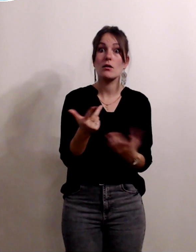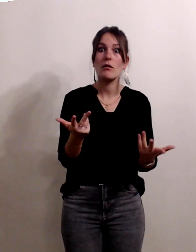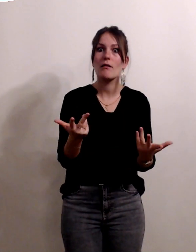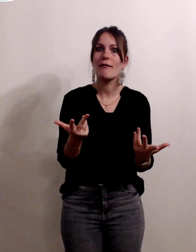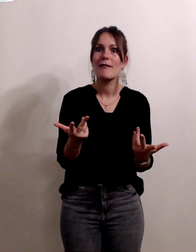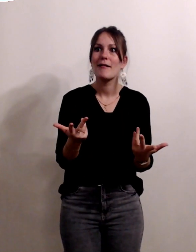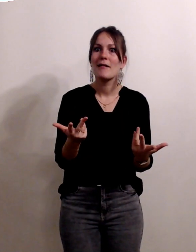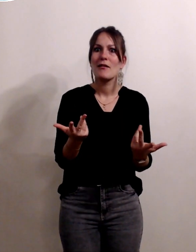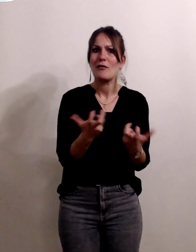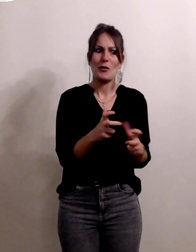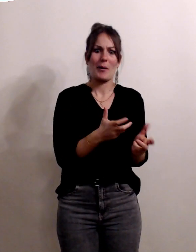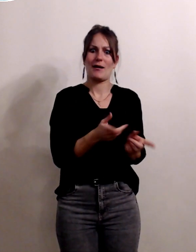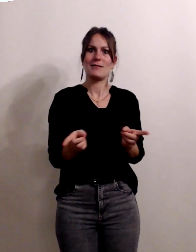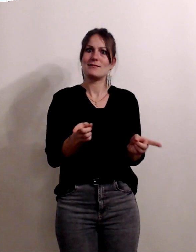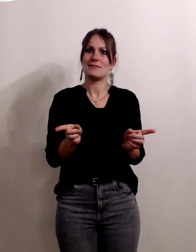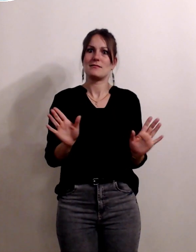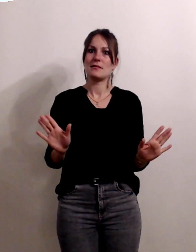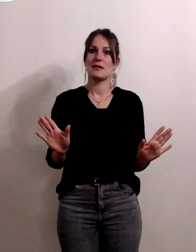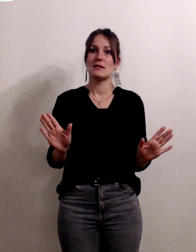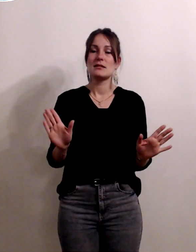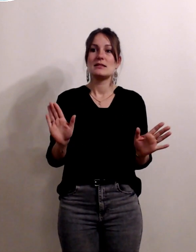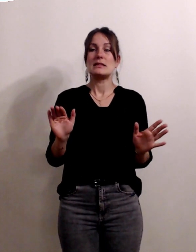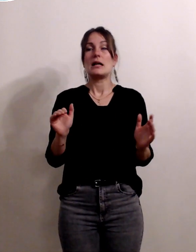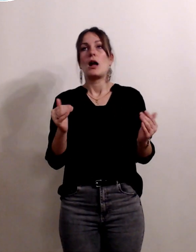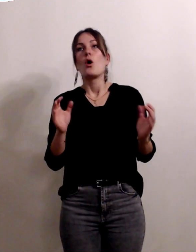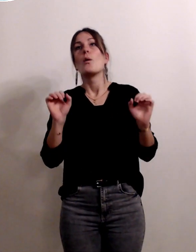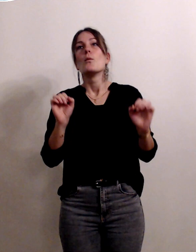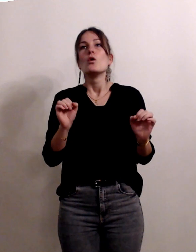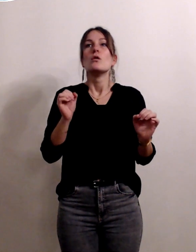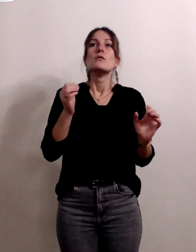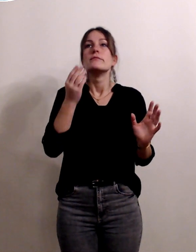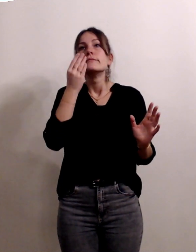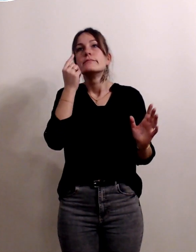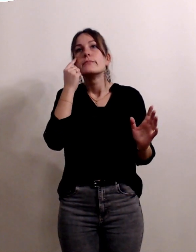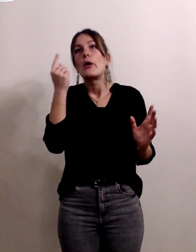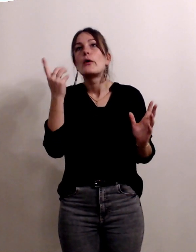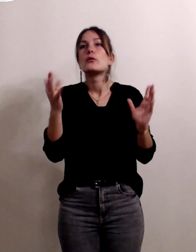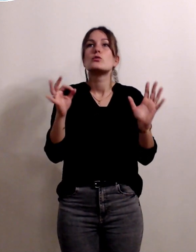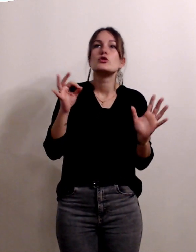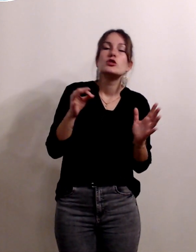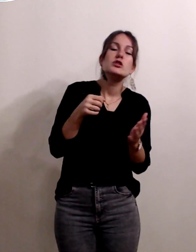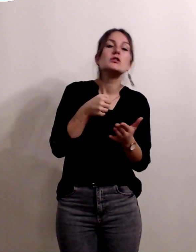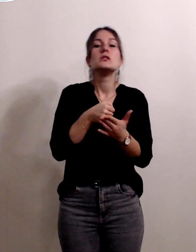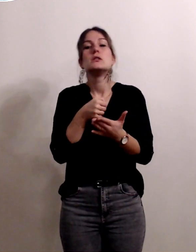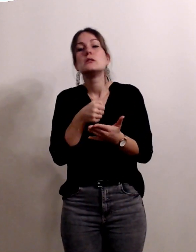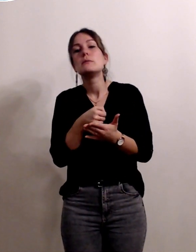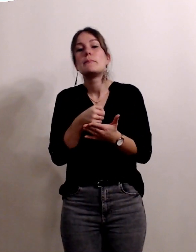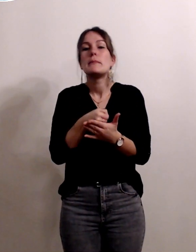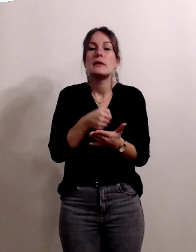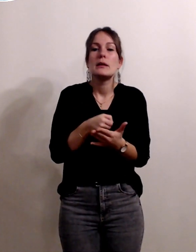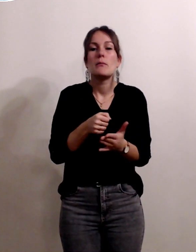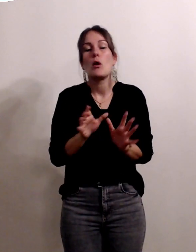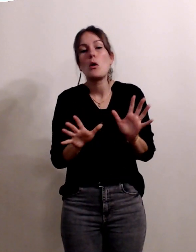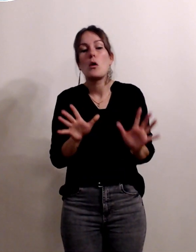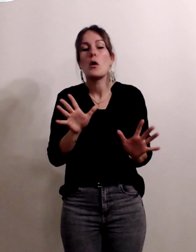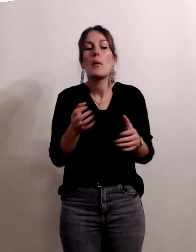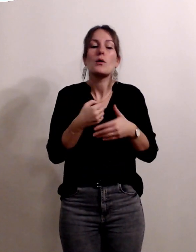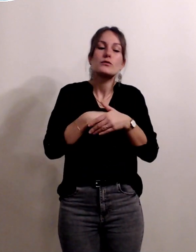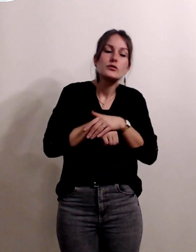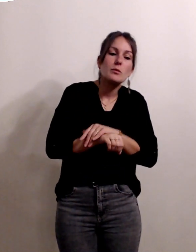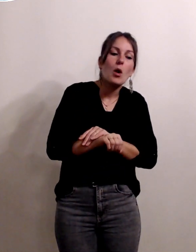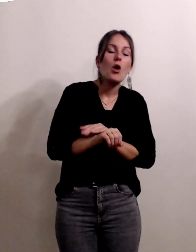produire bien évidemment qu'on peut essayer de minimiser par des bonnes pratiques lors de l'accouchement qu'on peut essayer de